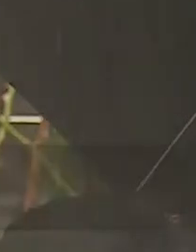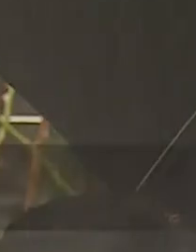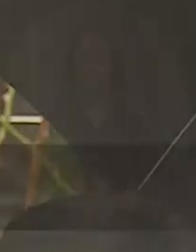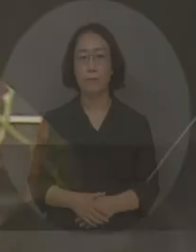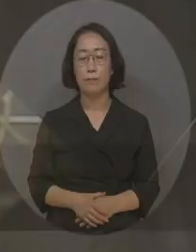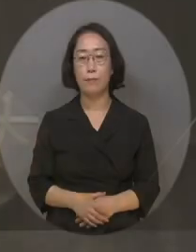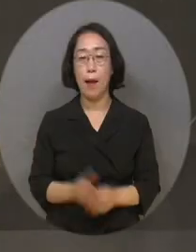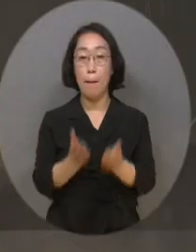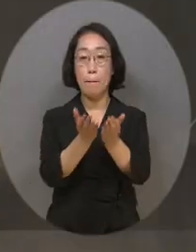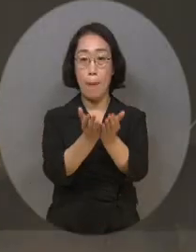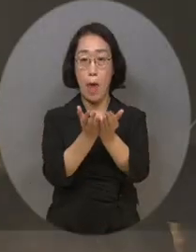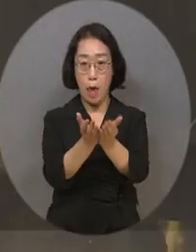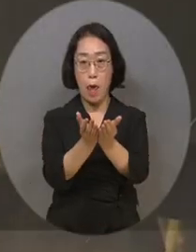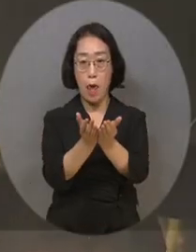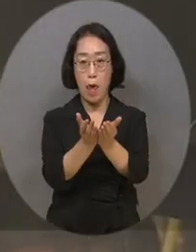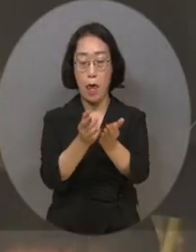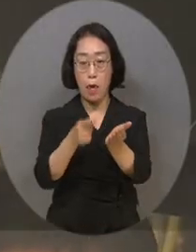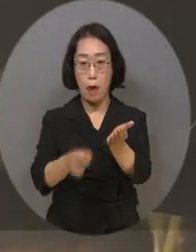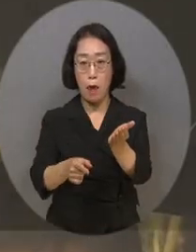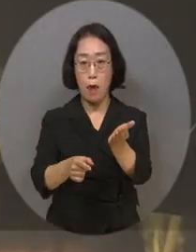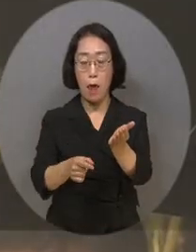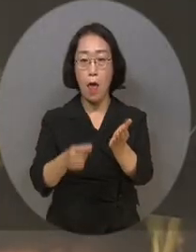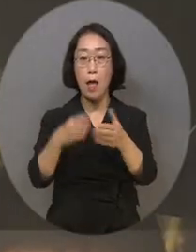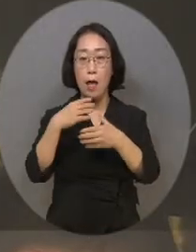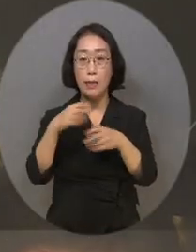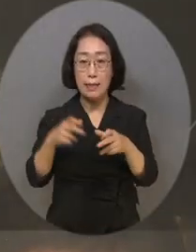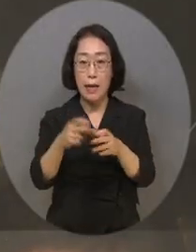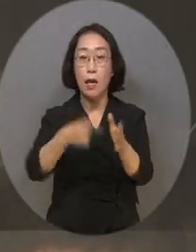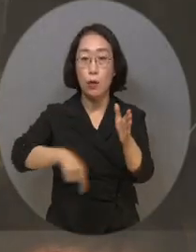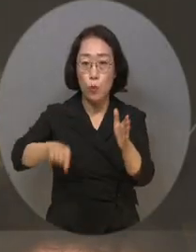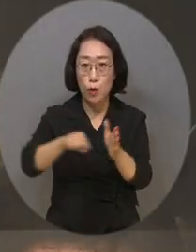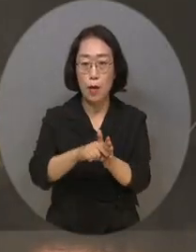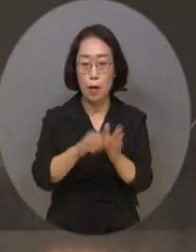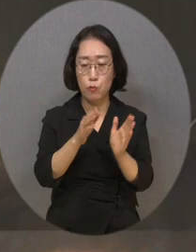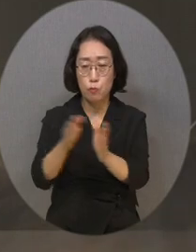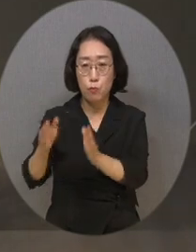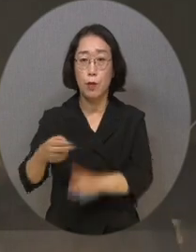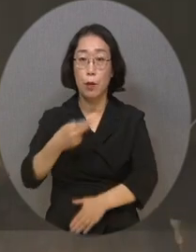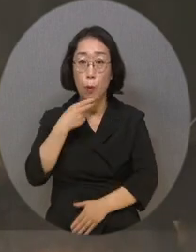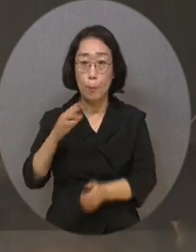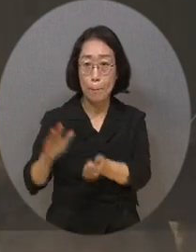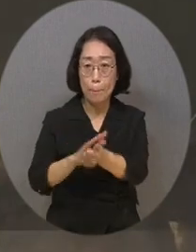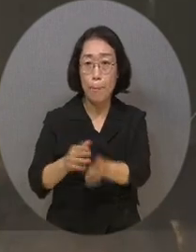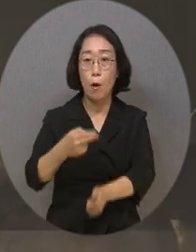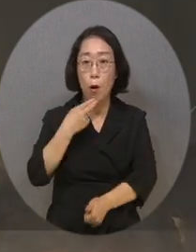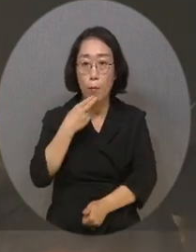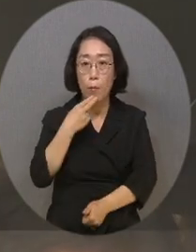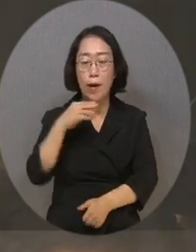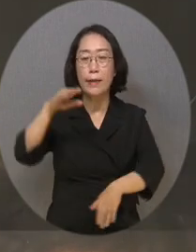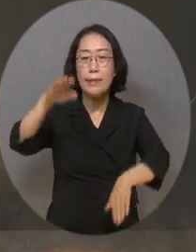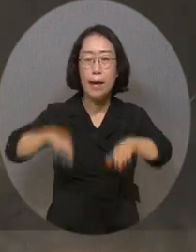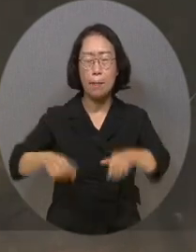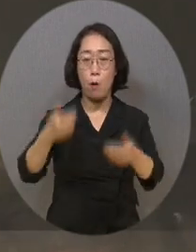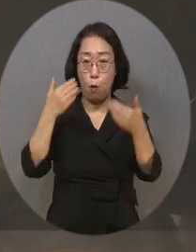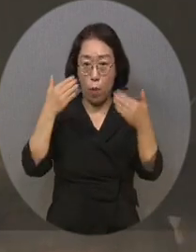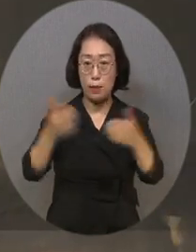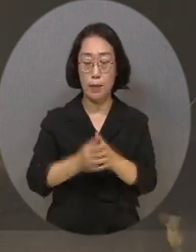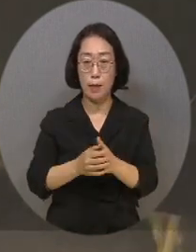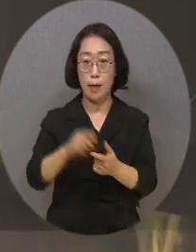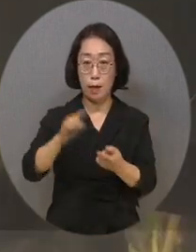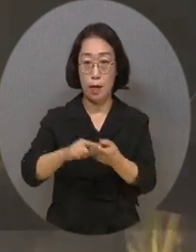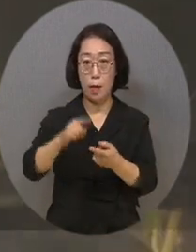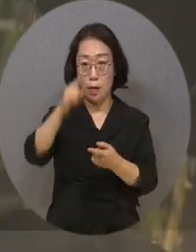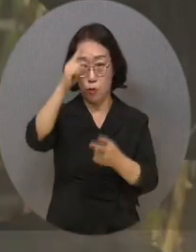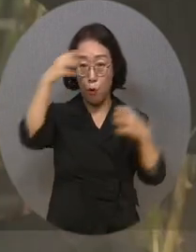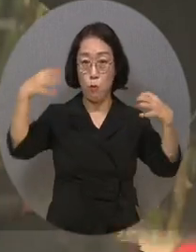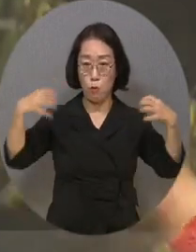여객선에 이동 편의시설을 설치하지 않은 게 장애인들에 대한 차별 행위임을 명백하게 확인하고, 이에 대한 국가의